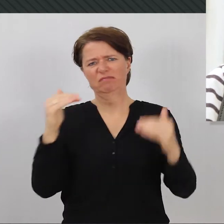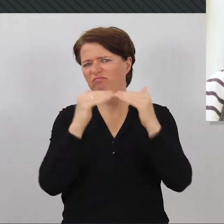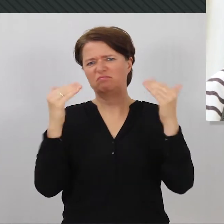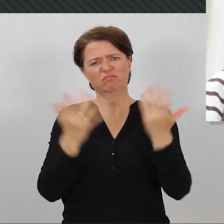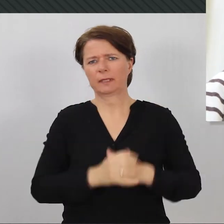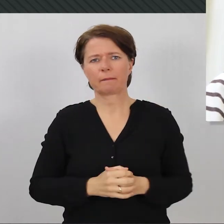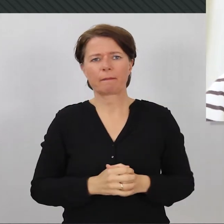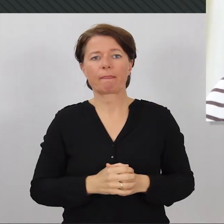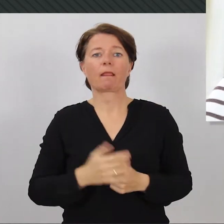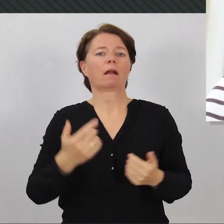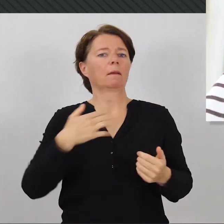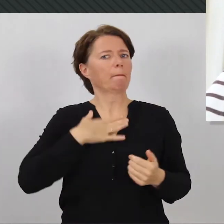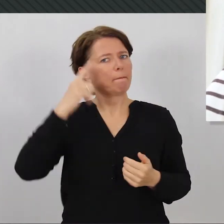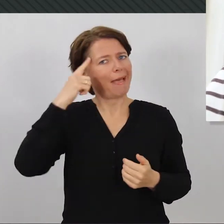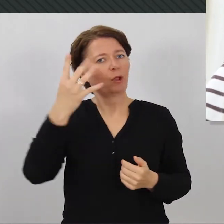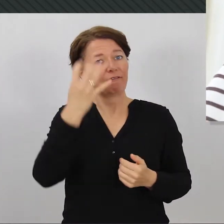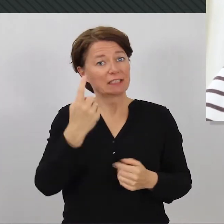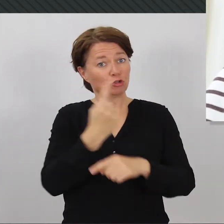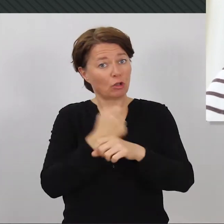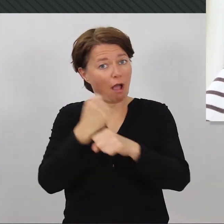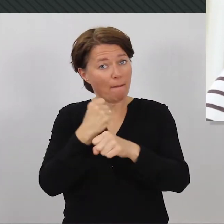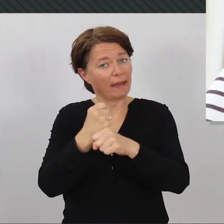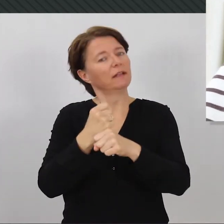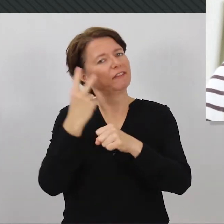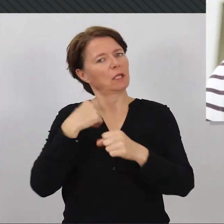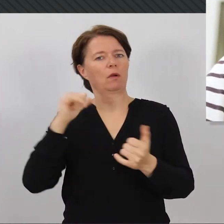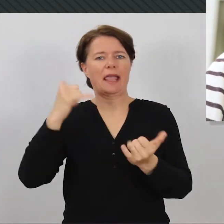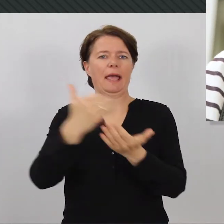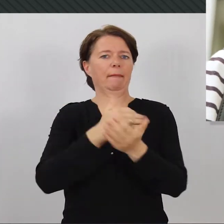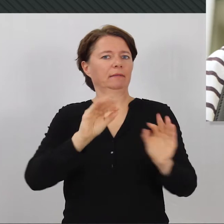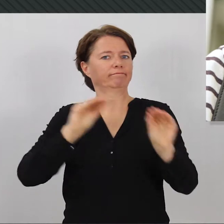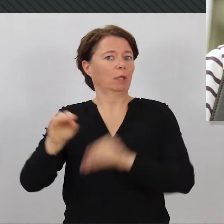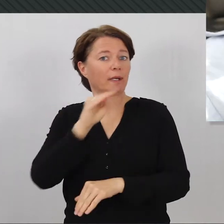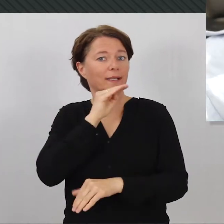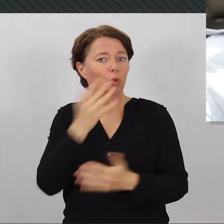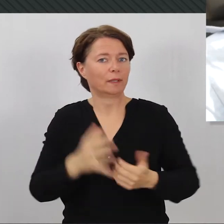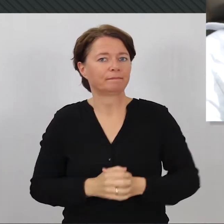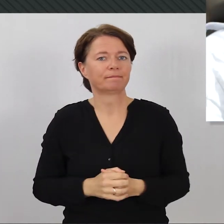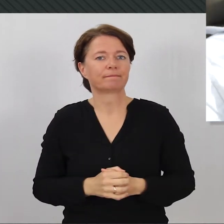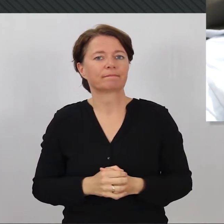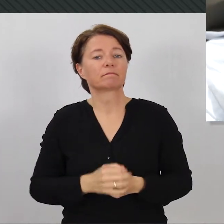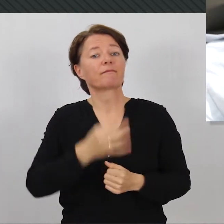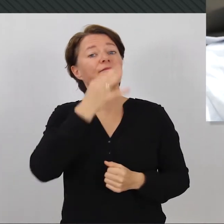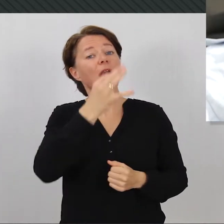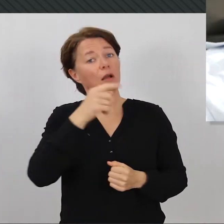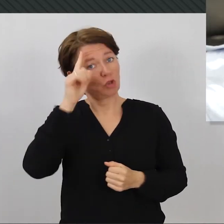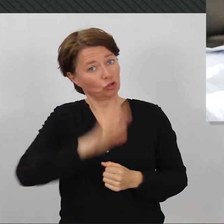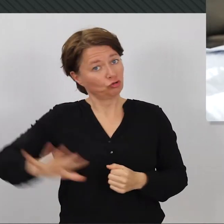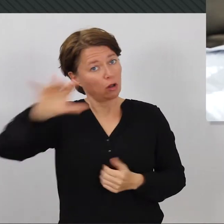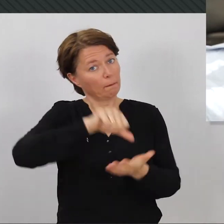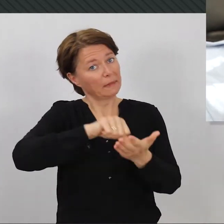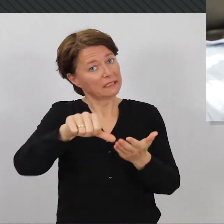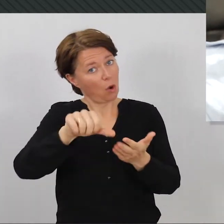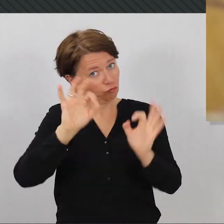Ja, weil man wenigstens von seinem 40-Stunden-Arbeitstag leben können muss. Finden Sie die Bezahlung in Deutschland der